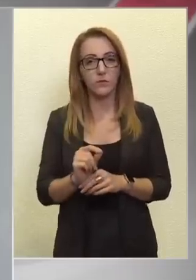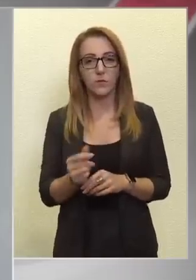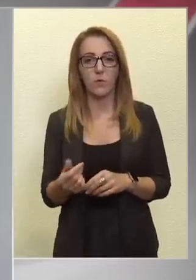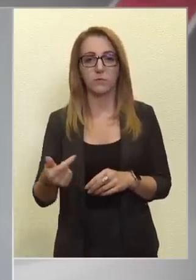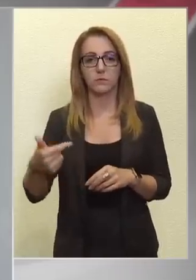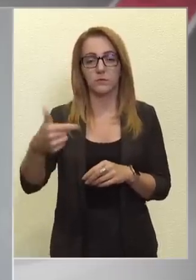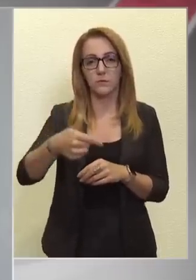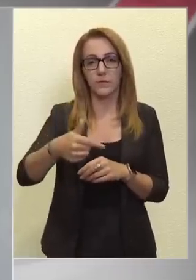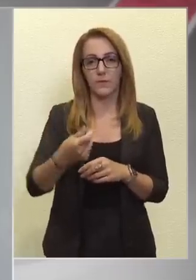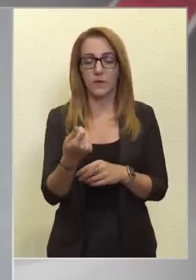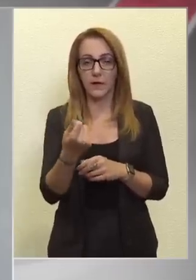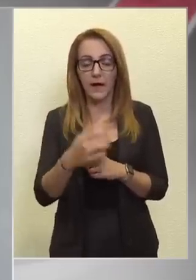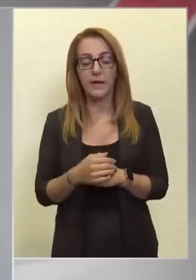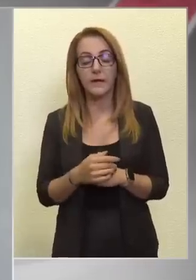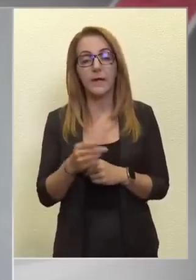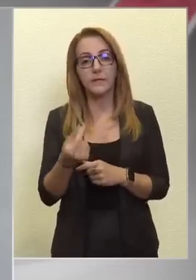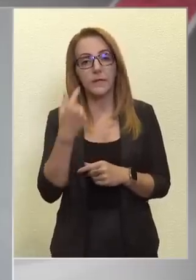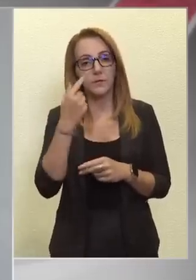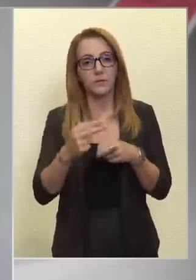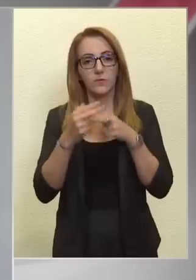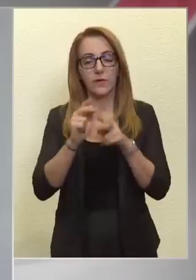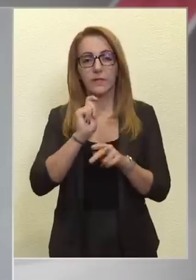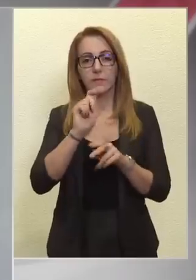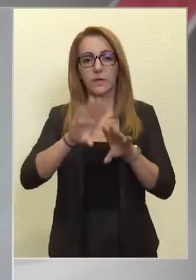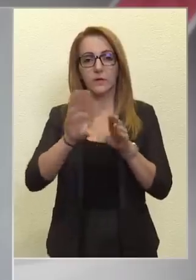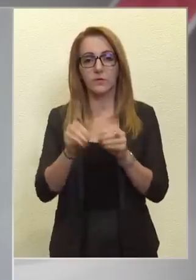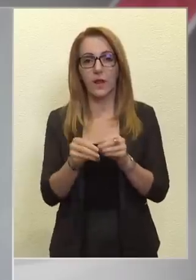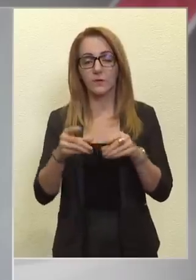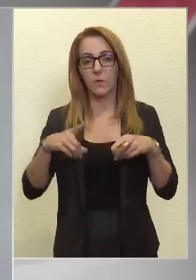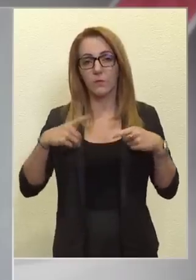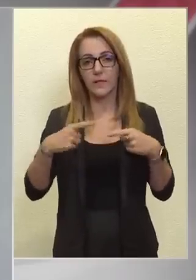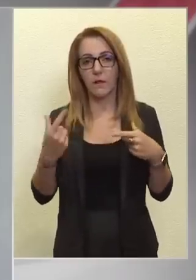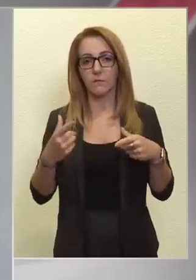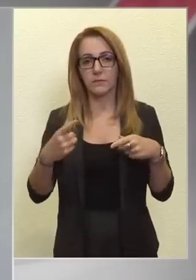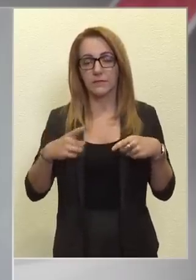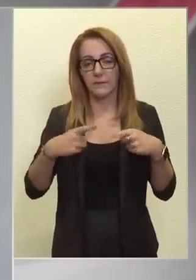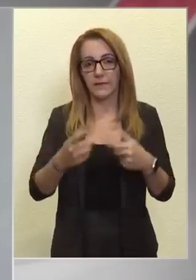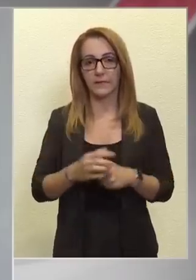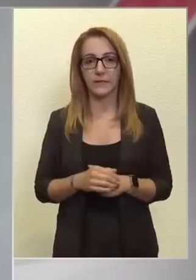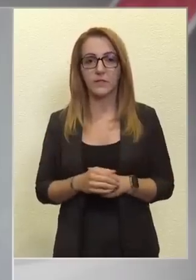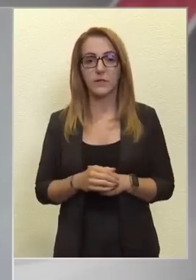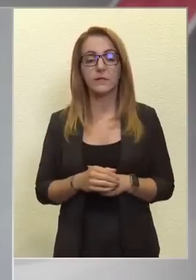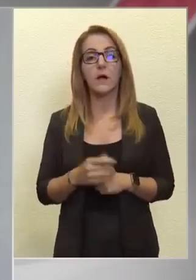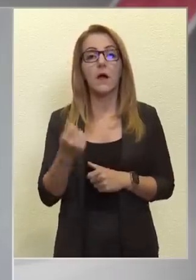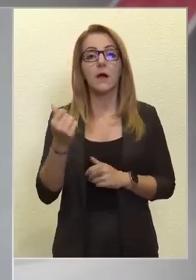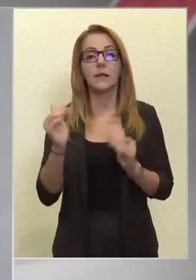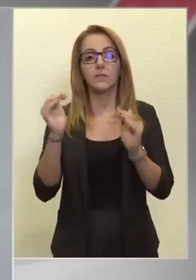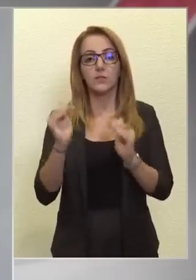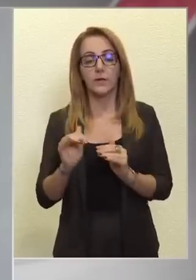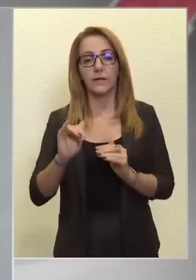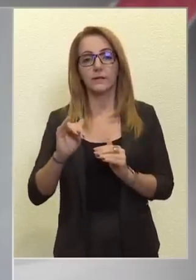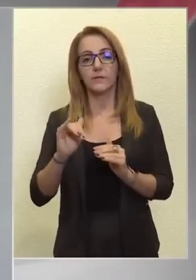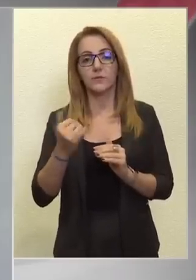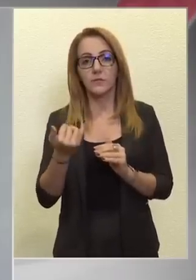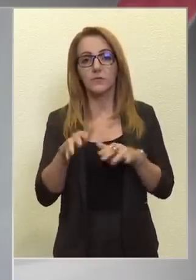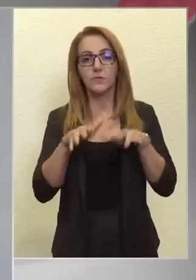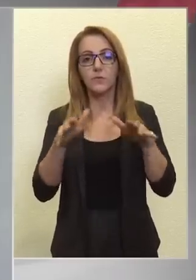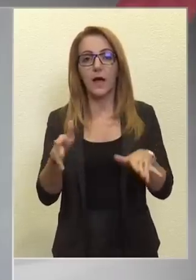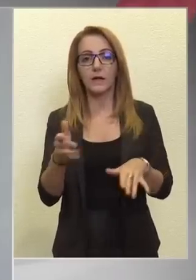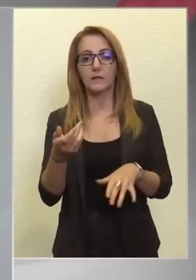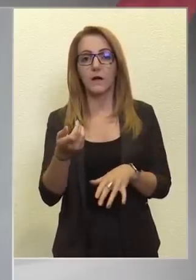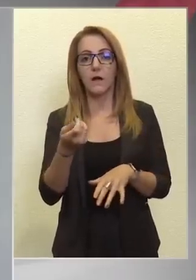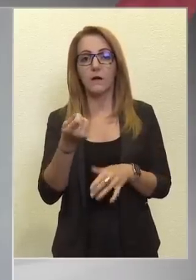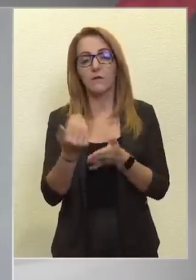segítjük a családok mindennapi megélhetését. A rezsicsökkentést is az átlagfogyasztás szintjéig